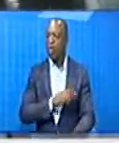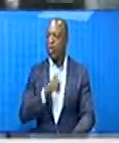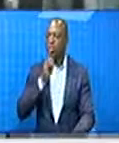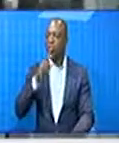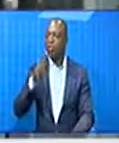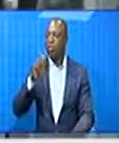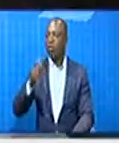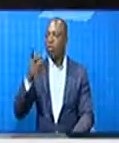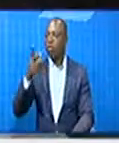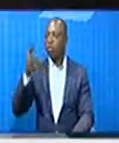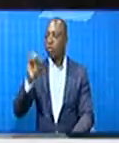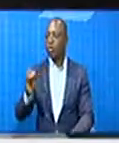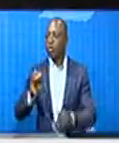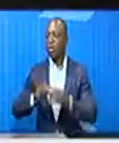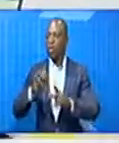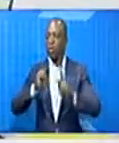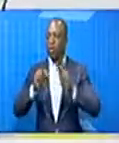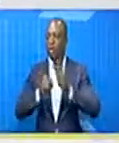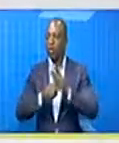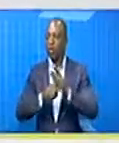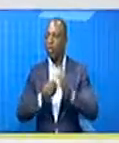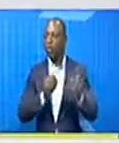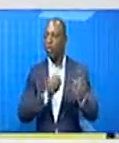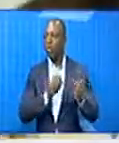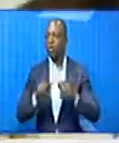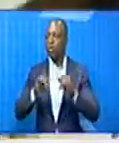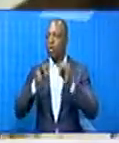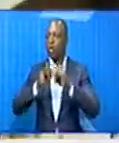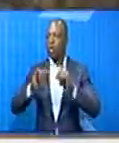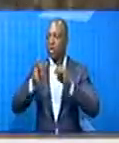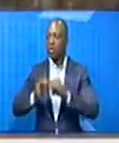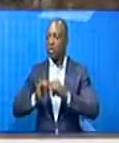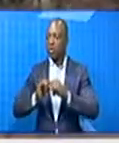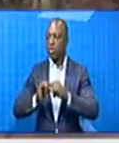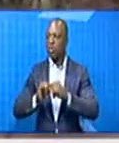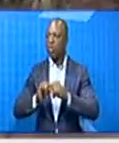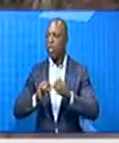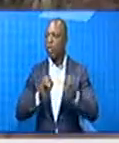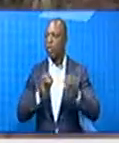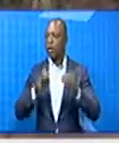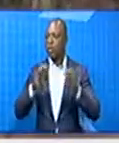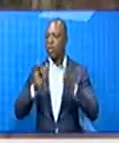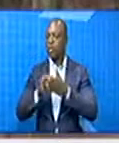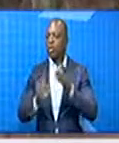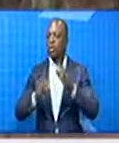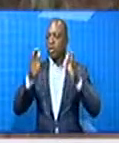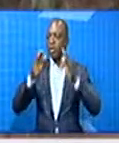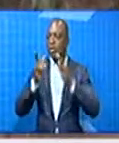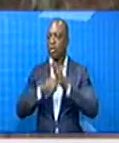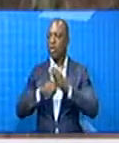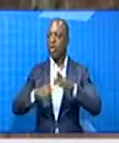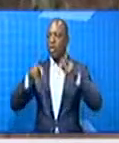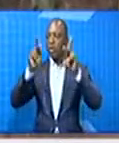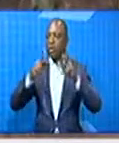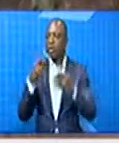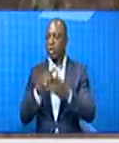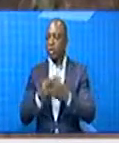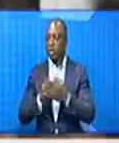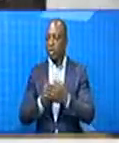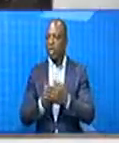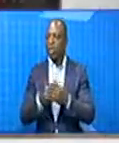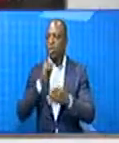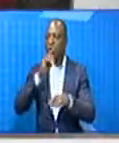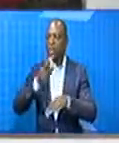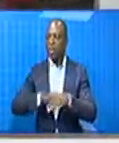2,2% de la population selon l'INSEED. À l'occasion de cette célébration, les personnes handicapées sont